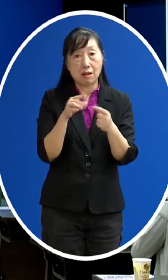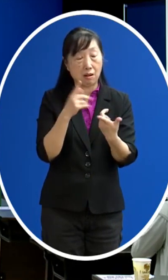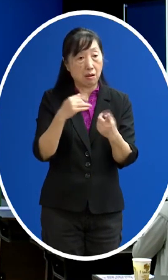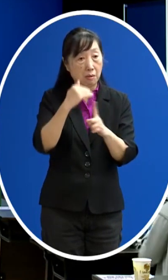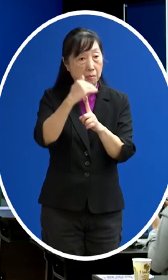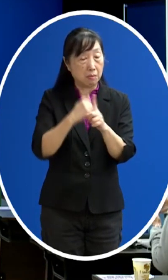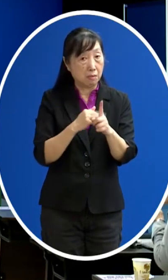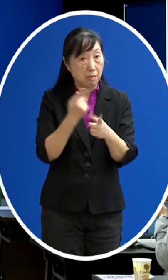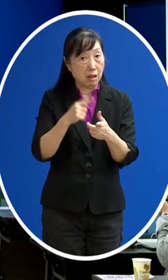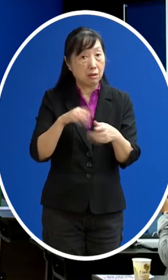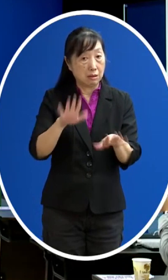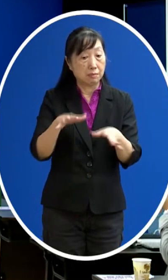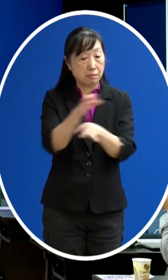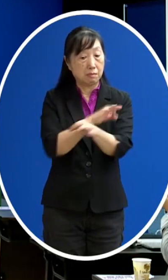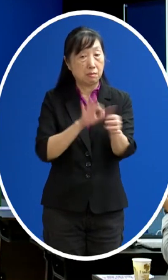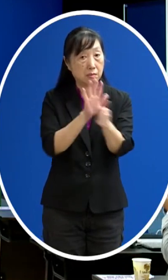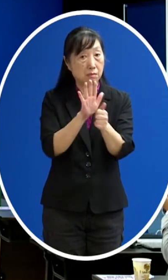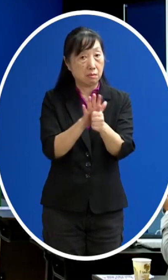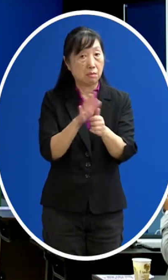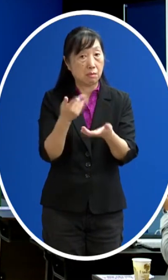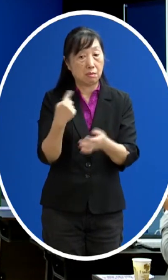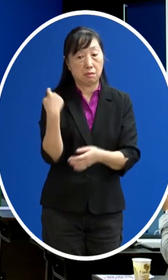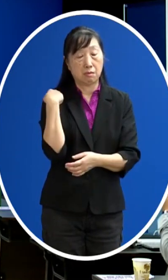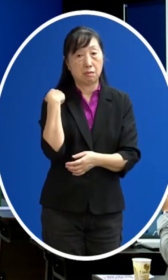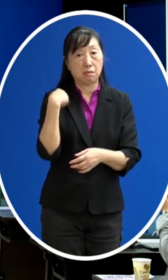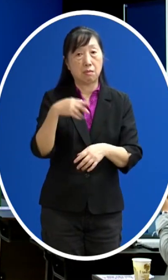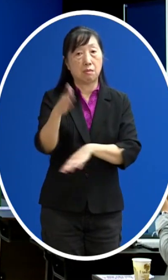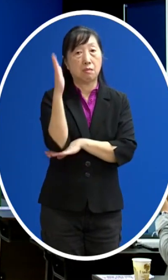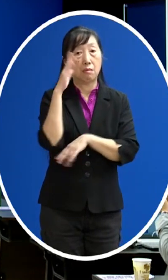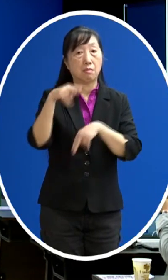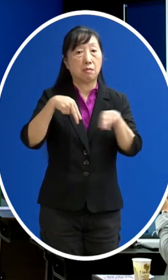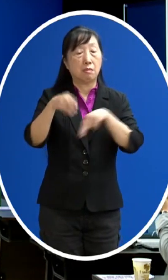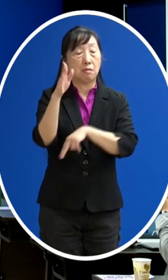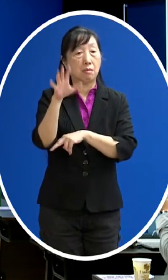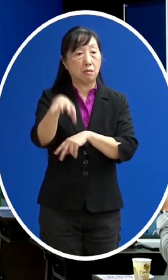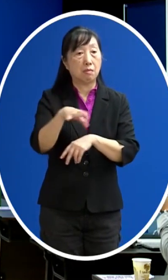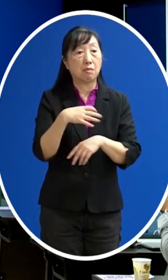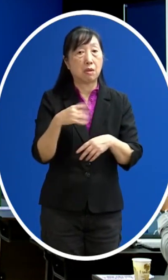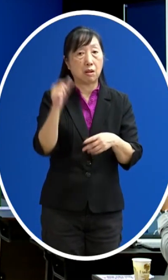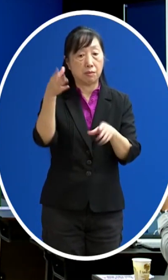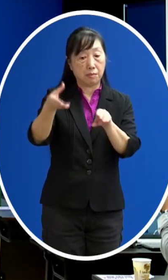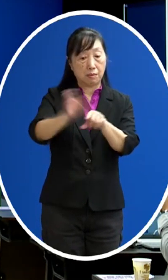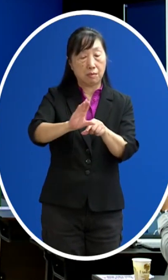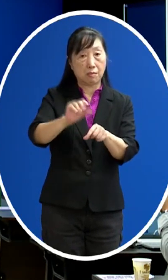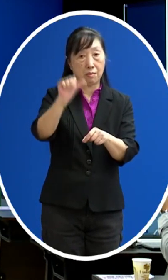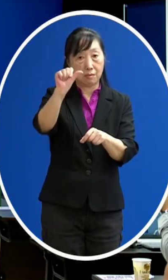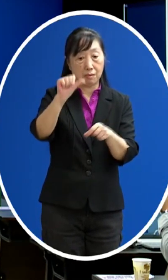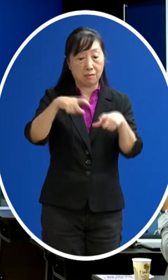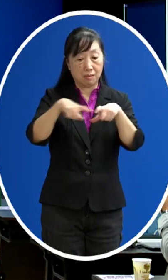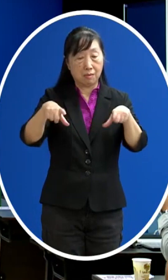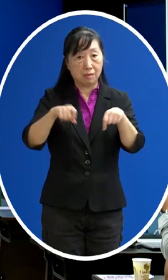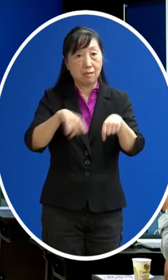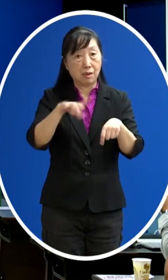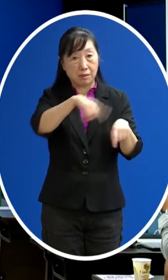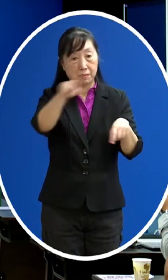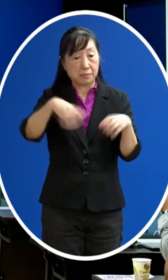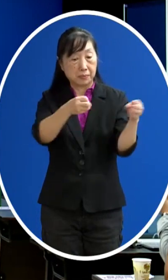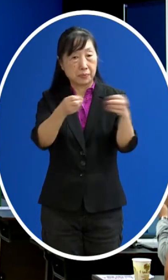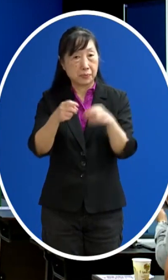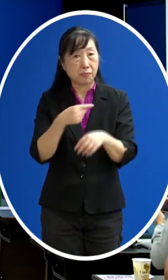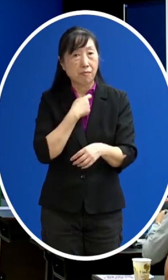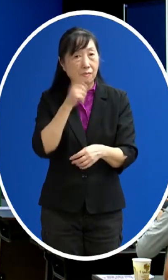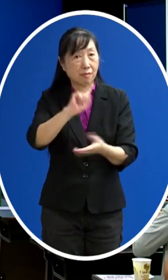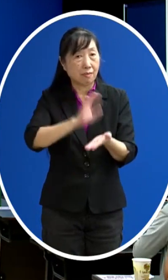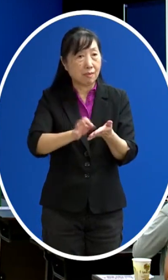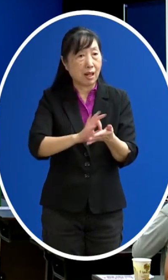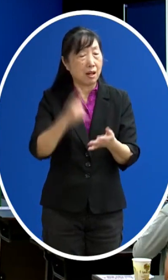天正月其實有公佈5倍券的規劃 想問部長去年你3倍券是怎麼花的 買了什麼東西這樣 那今年就是